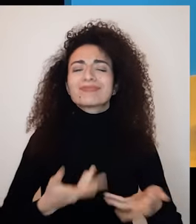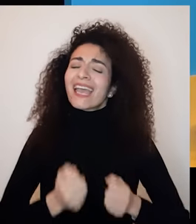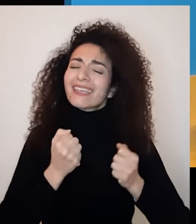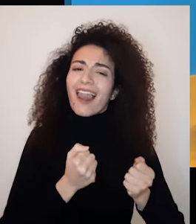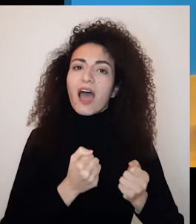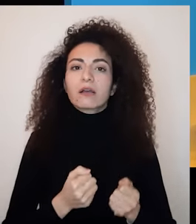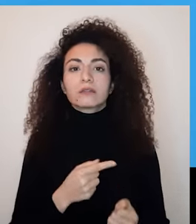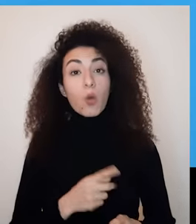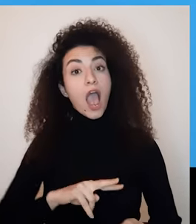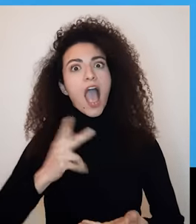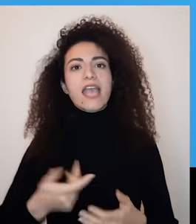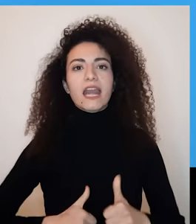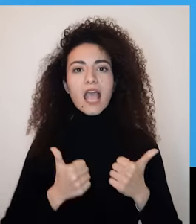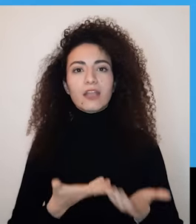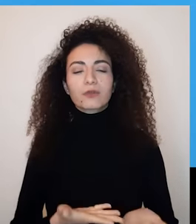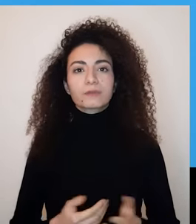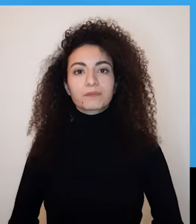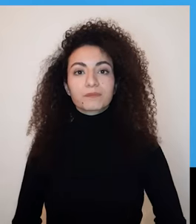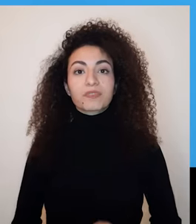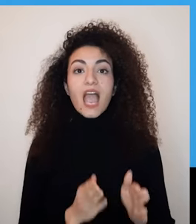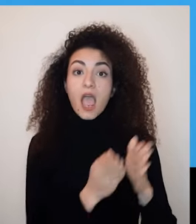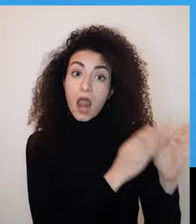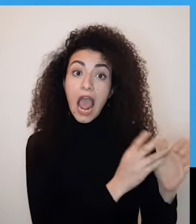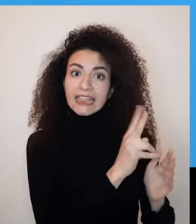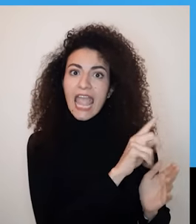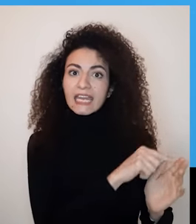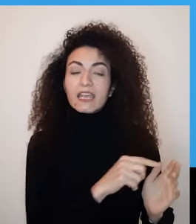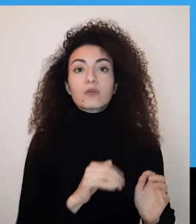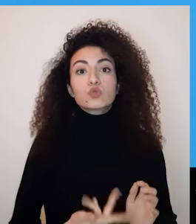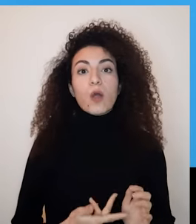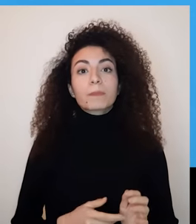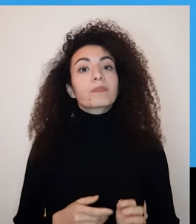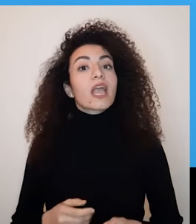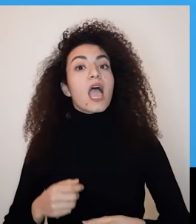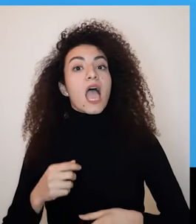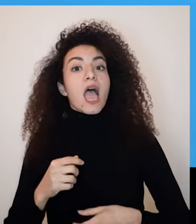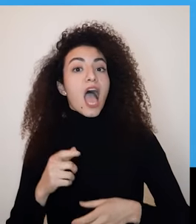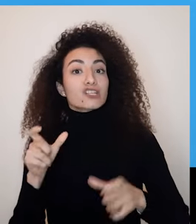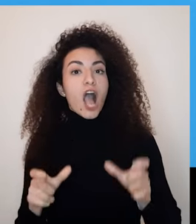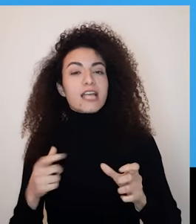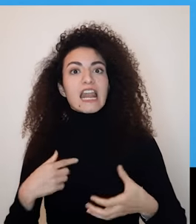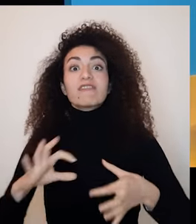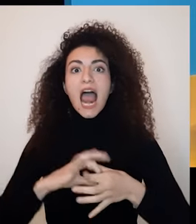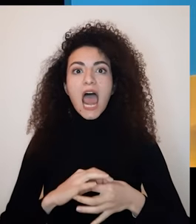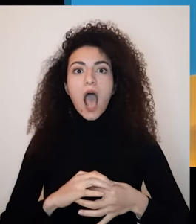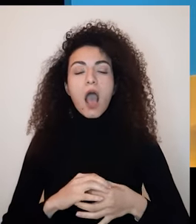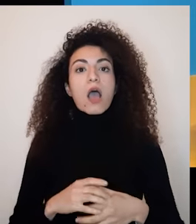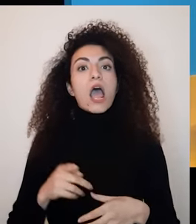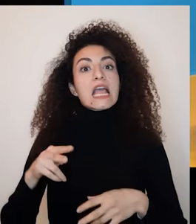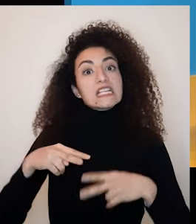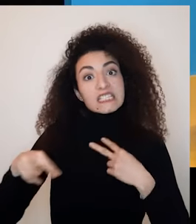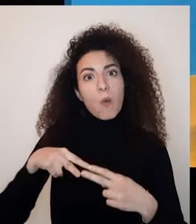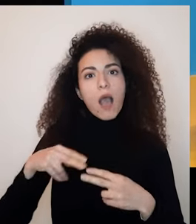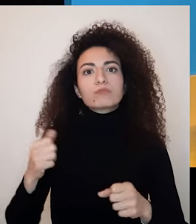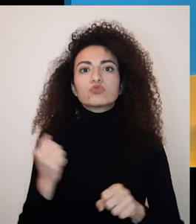العلاقات الإيجابية فهو مع الأشخاص اللي لما بنتفاعل معهم بإطار عمل أو مبادرة بيخلق شي جديد